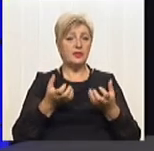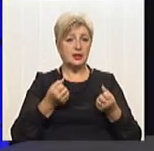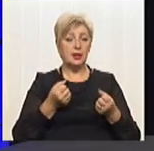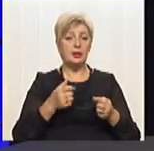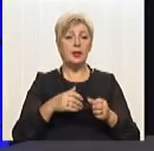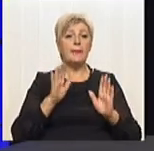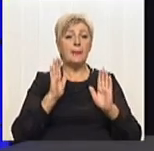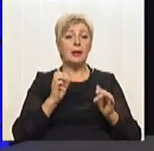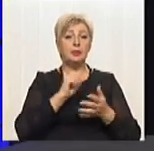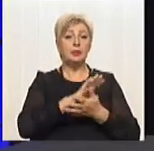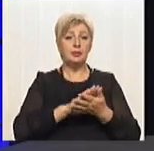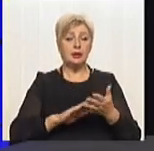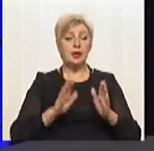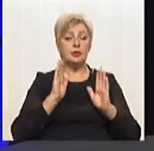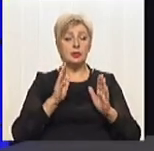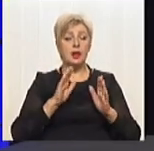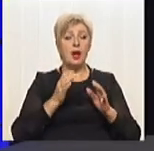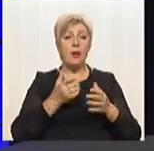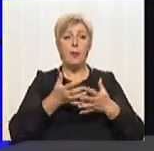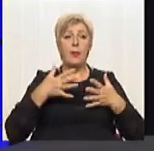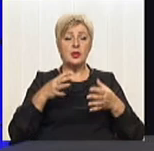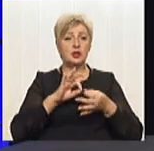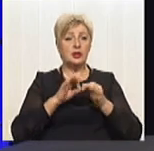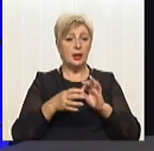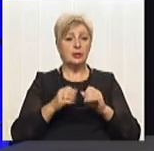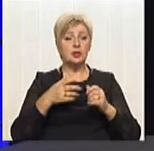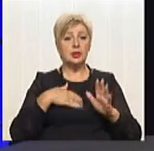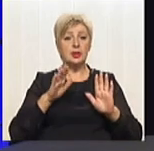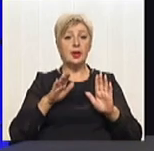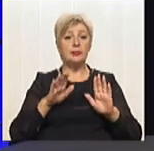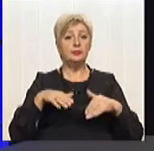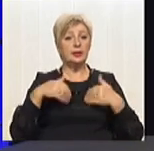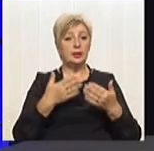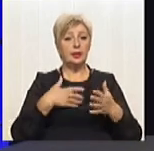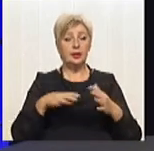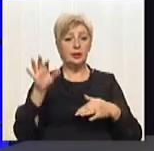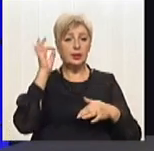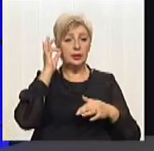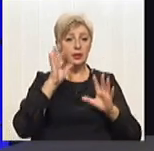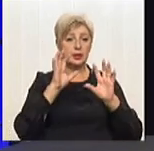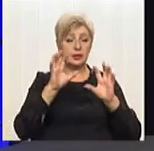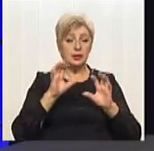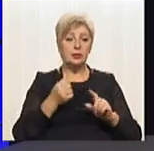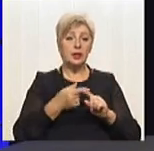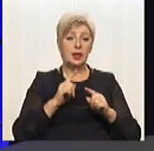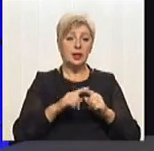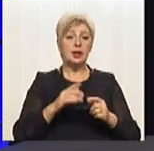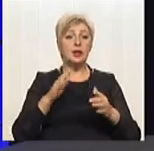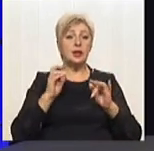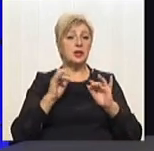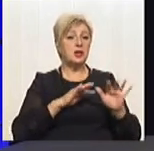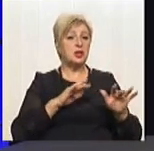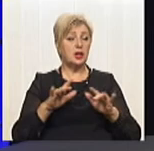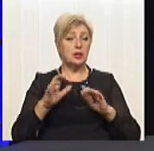Будемо далі більш детальніше так про це говорити, а я пропоную спочатку нагадати нашим глядачам закони, які діють в Україні стосовно